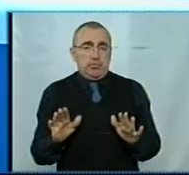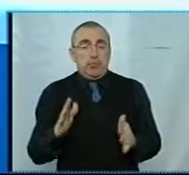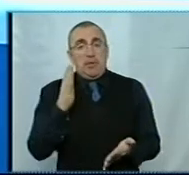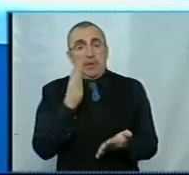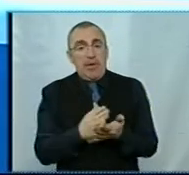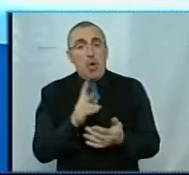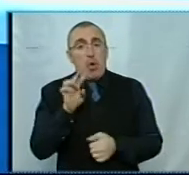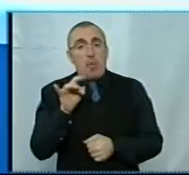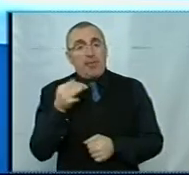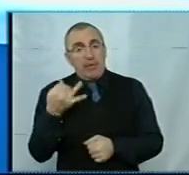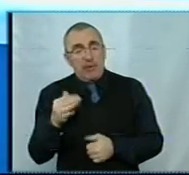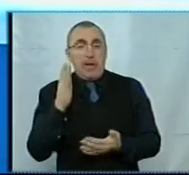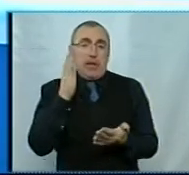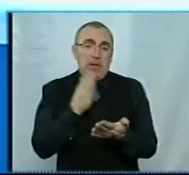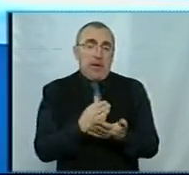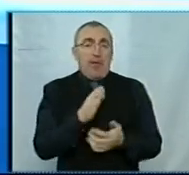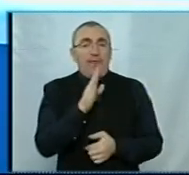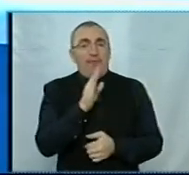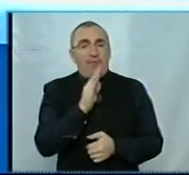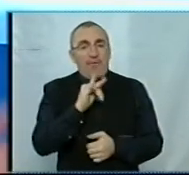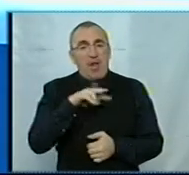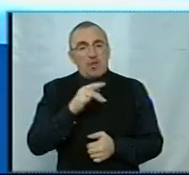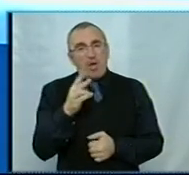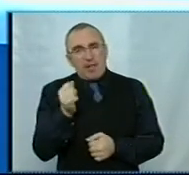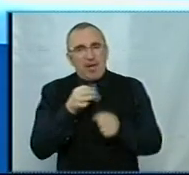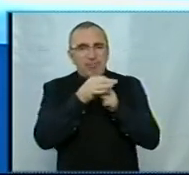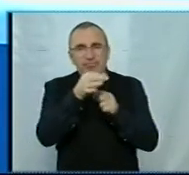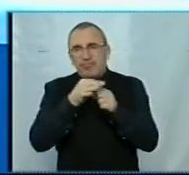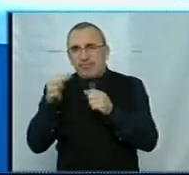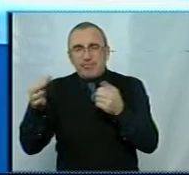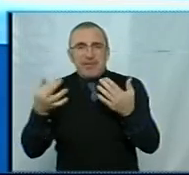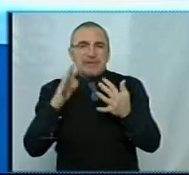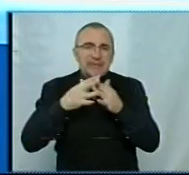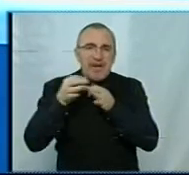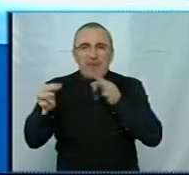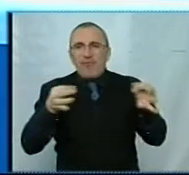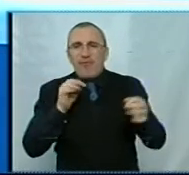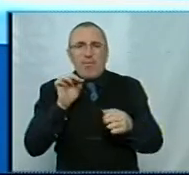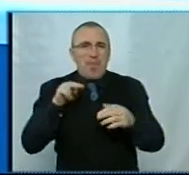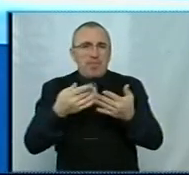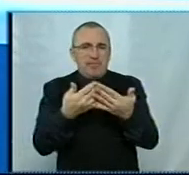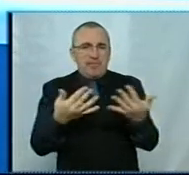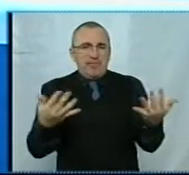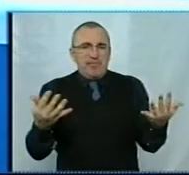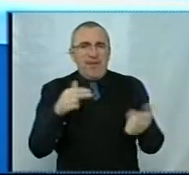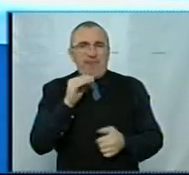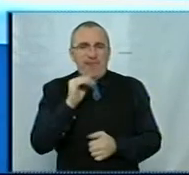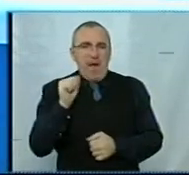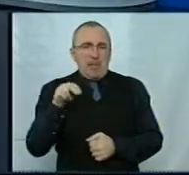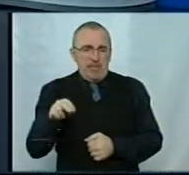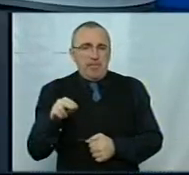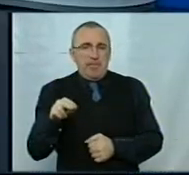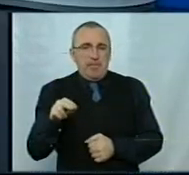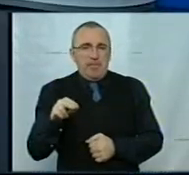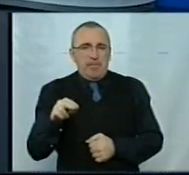Є Кропивницький, а є ще, наприклад, Вільчанка, а є ще і інші районні центрі, чи села, чи ФАПи, ФАПи, перепрошую,